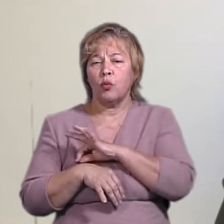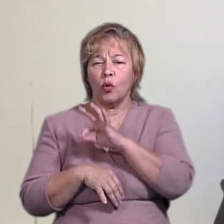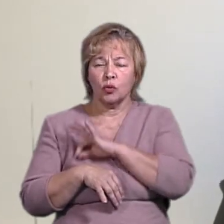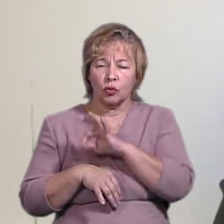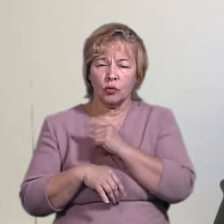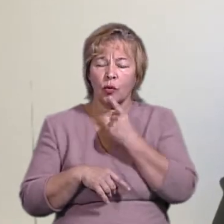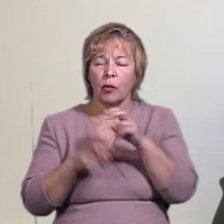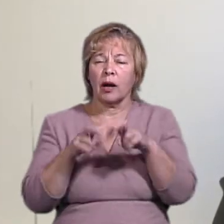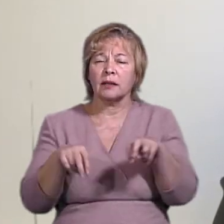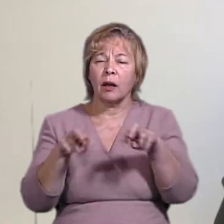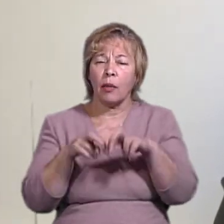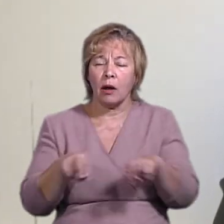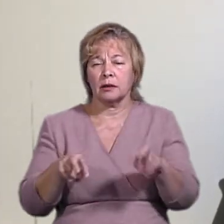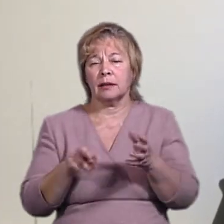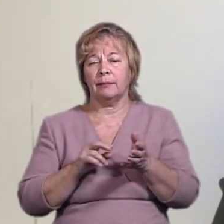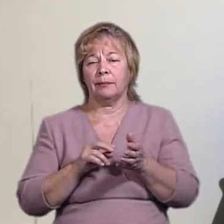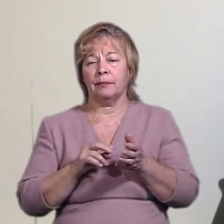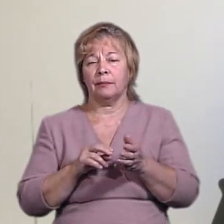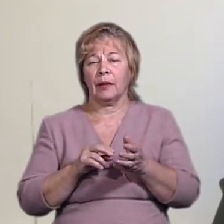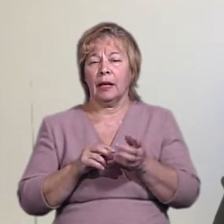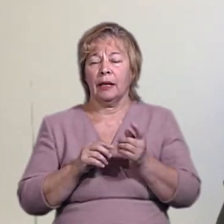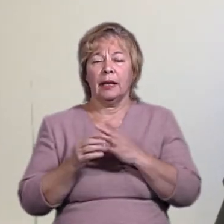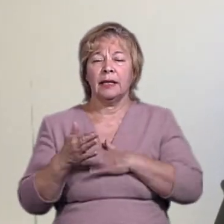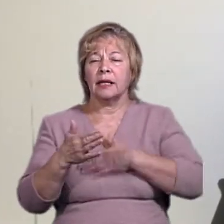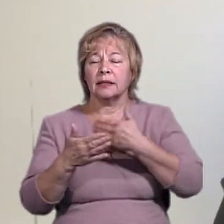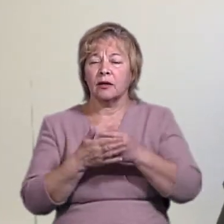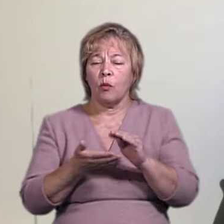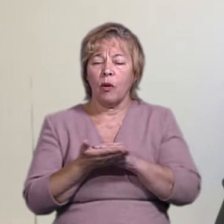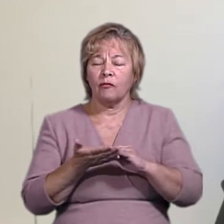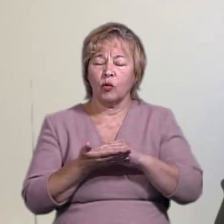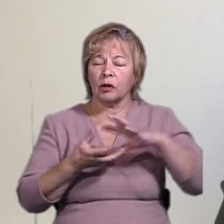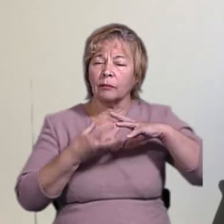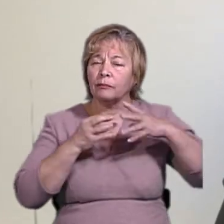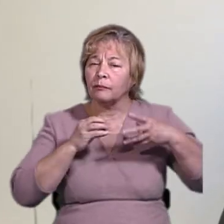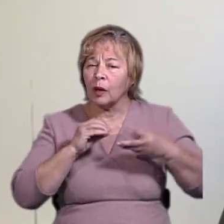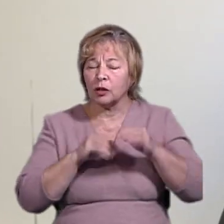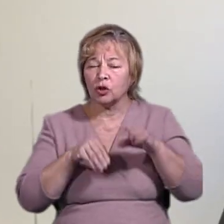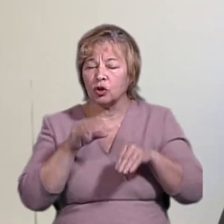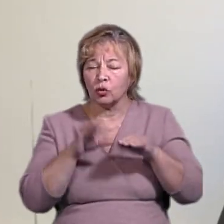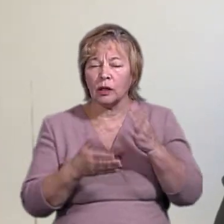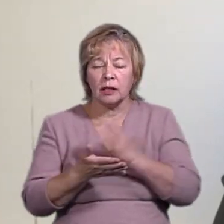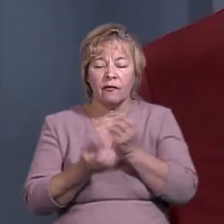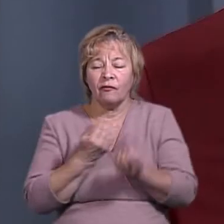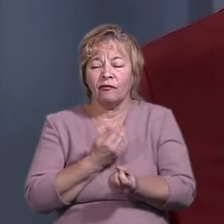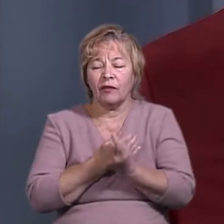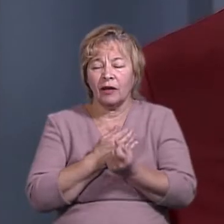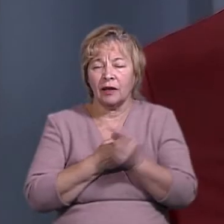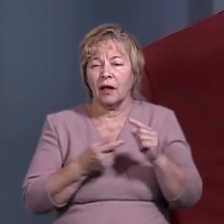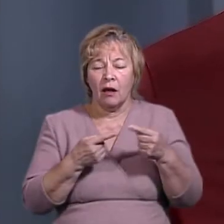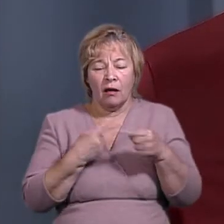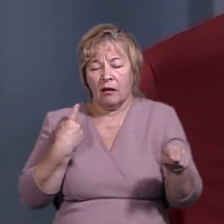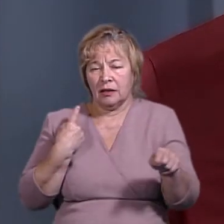спроба розібратися або ініціювати повторний підрахунок на тих дільницях, де виявлені розбіжності. Ми